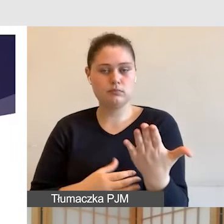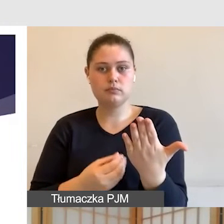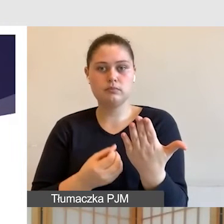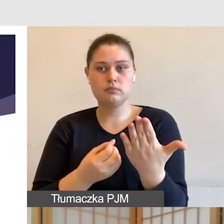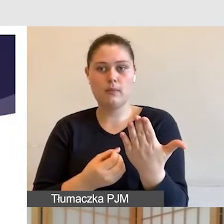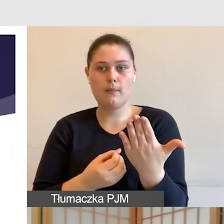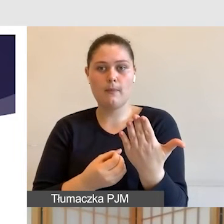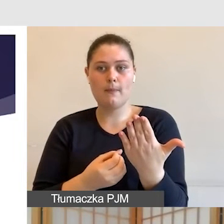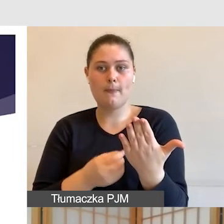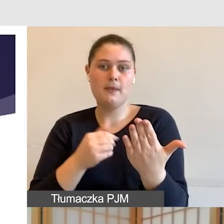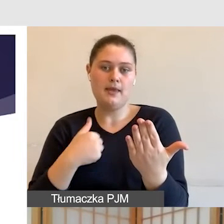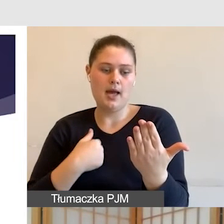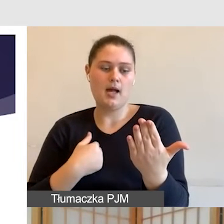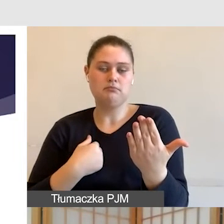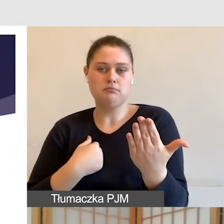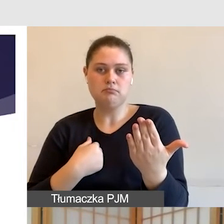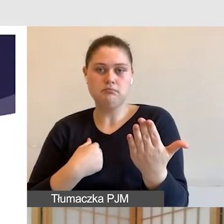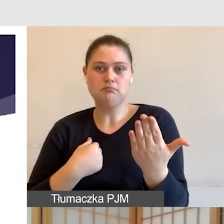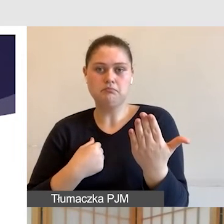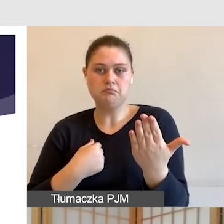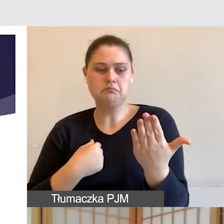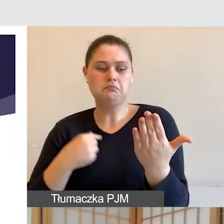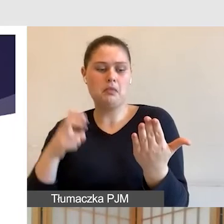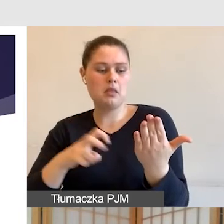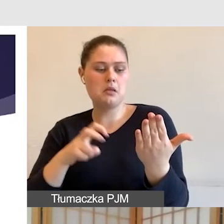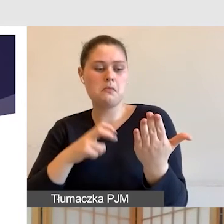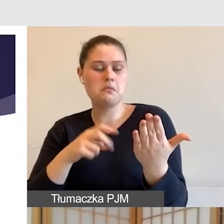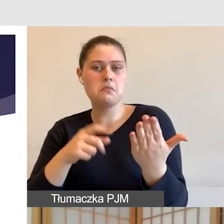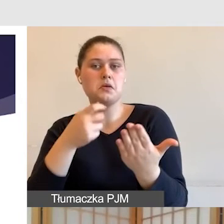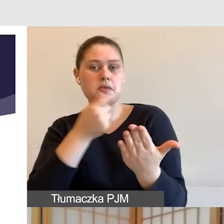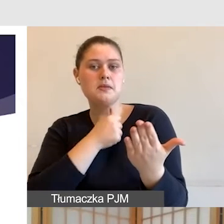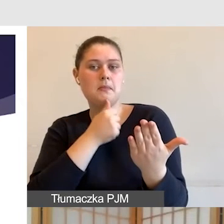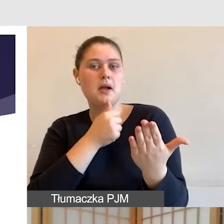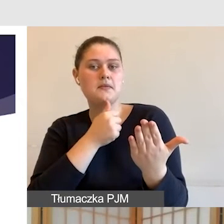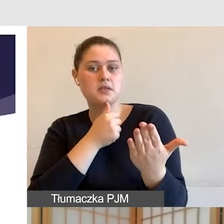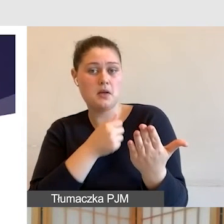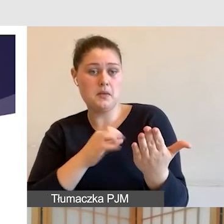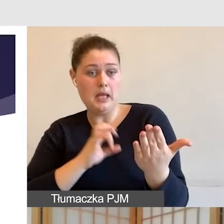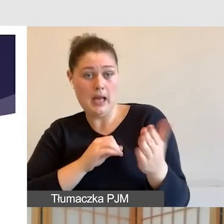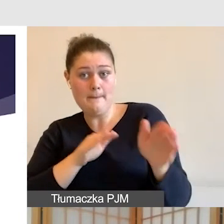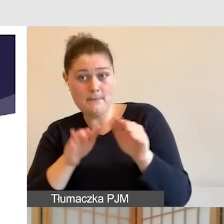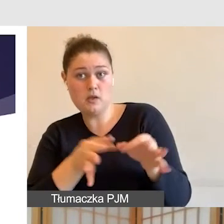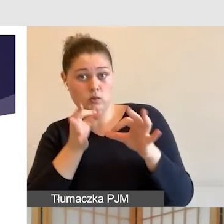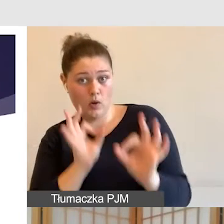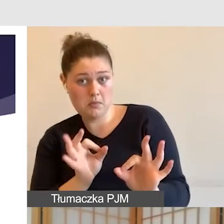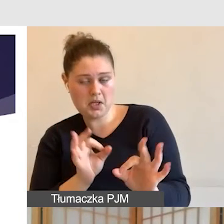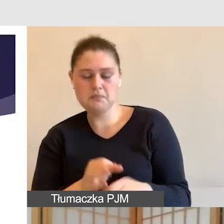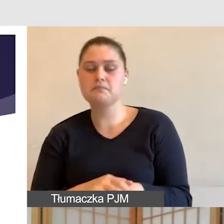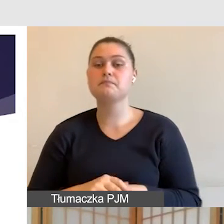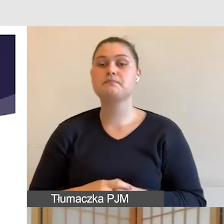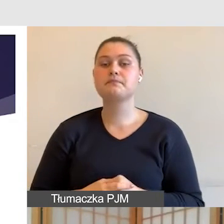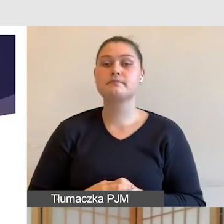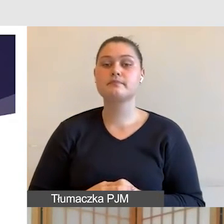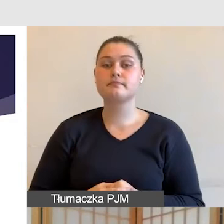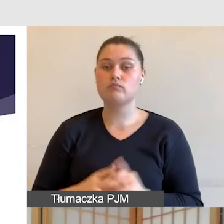sobie na tym telefonie już sprawdzić, czy jesteśmy w dobrym miejscu. Także bardzo polecam tego typu rozwiązania. Można jeszcze dodatkowo